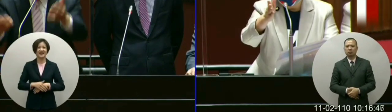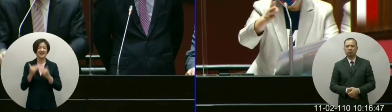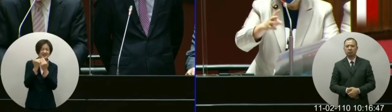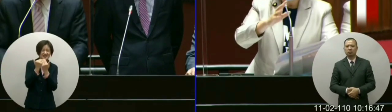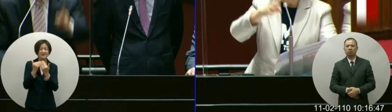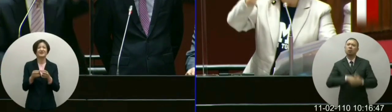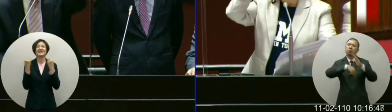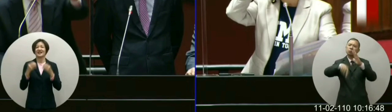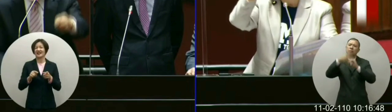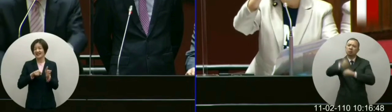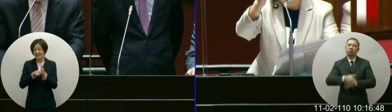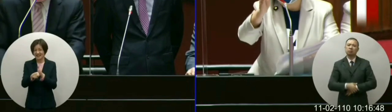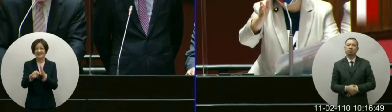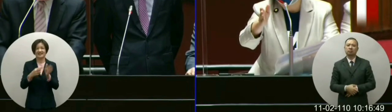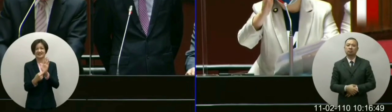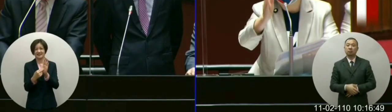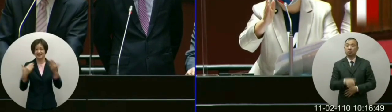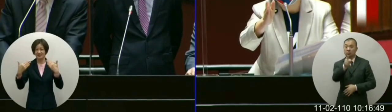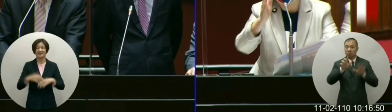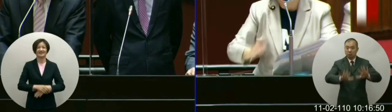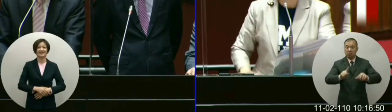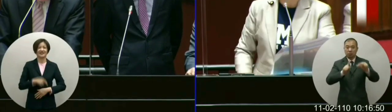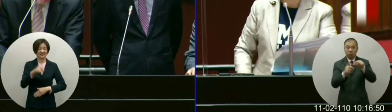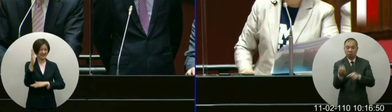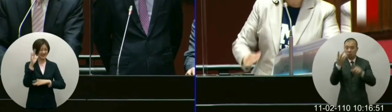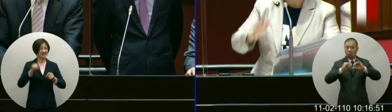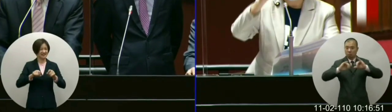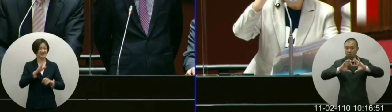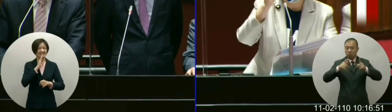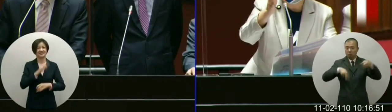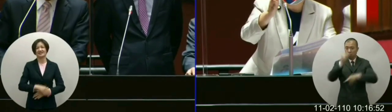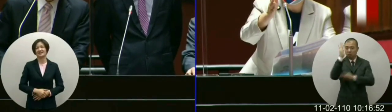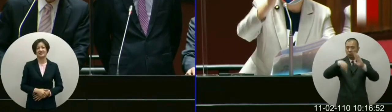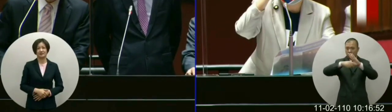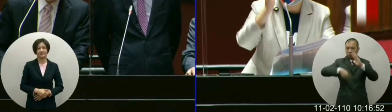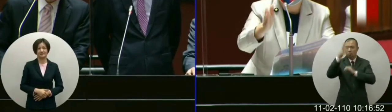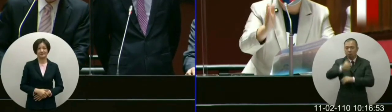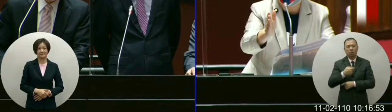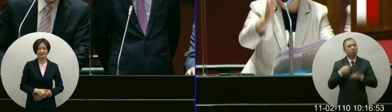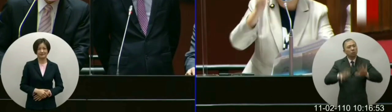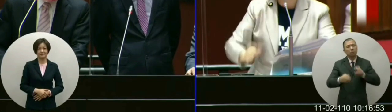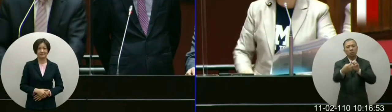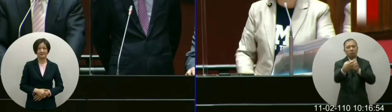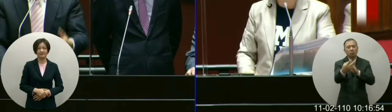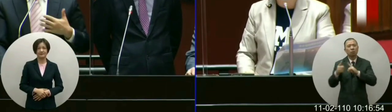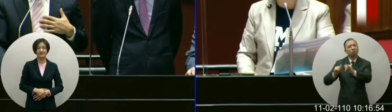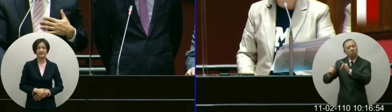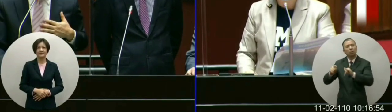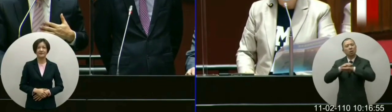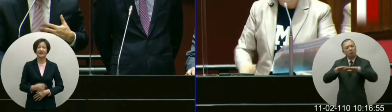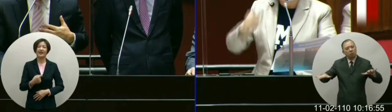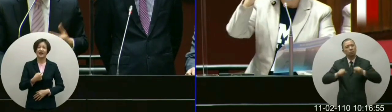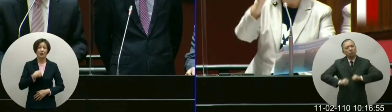面出来讲清楚你今天中华民国行政院的院长对本席今天跟你讨论是人民的安全健康